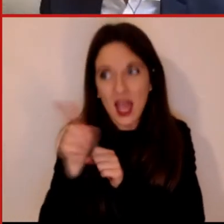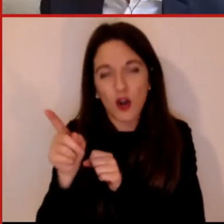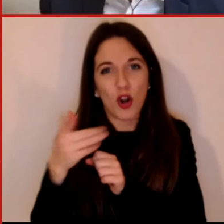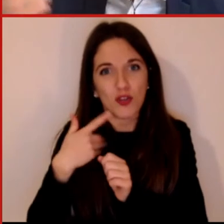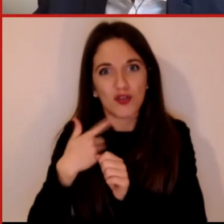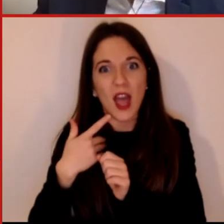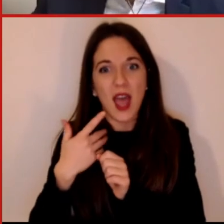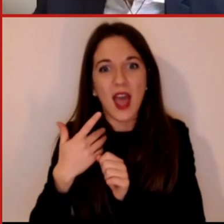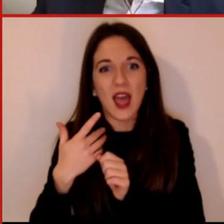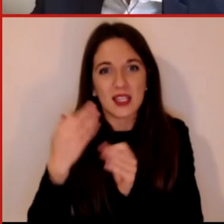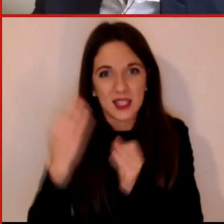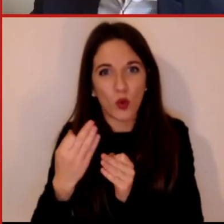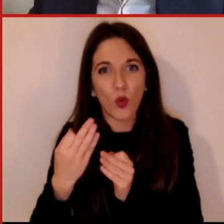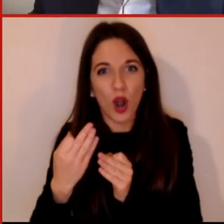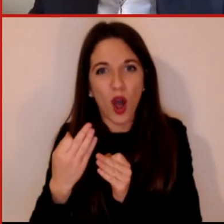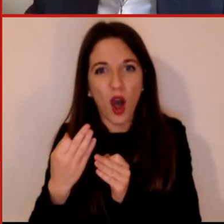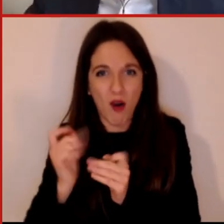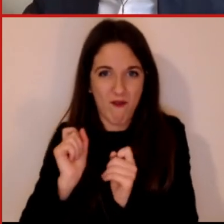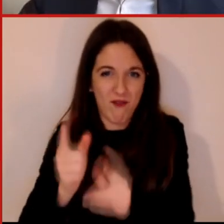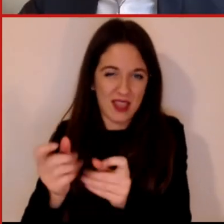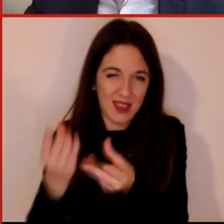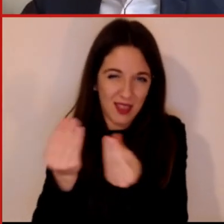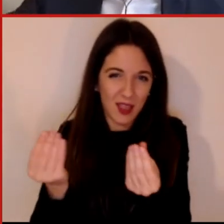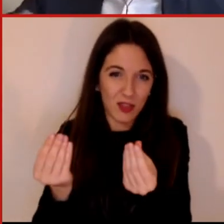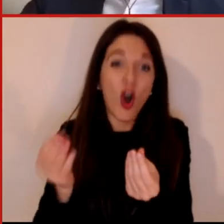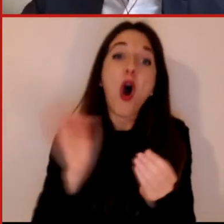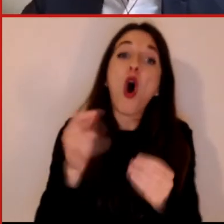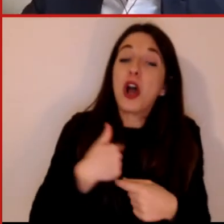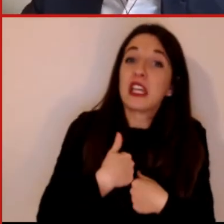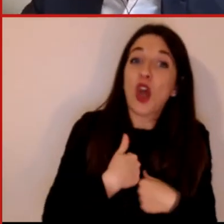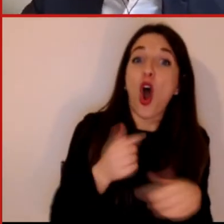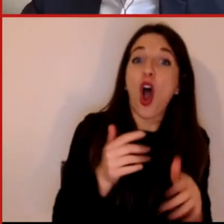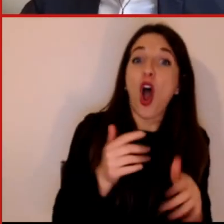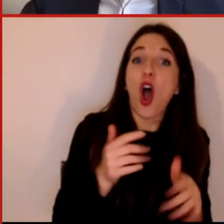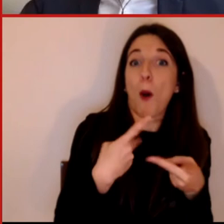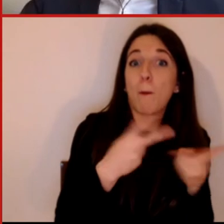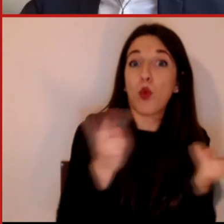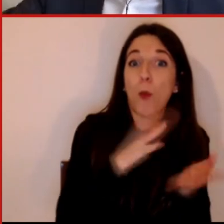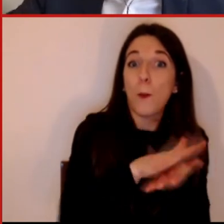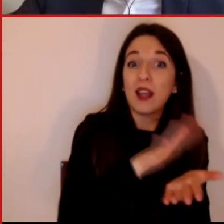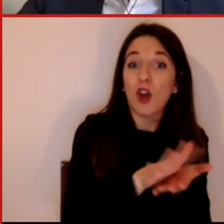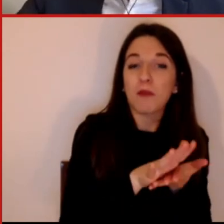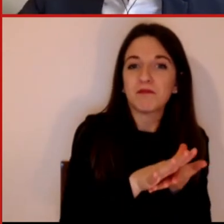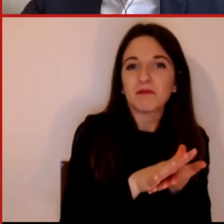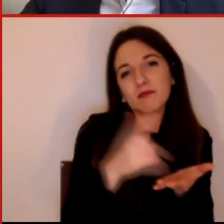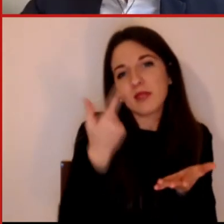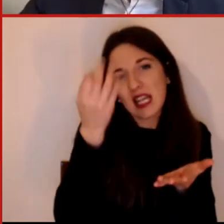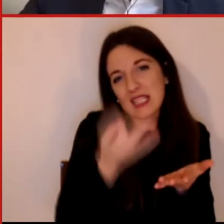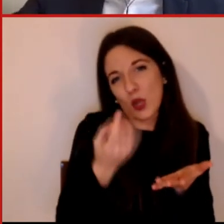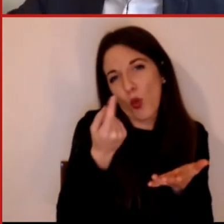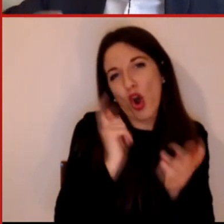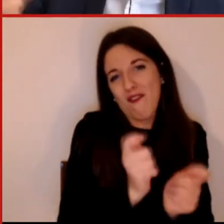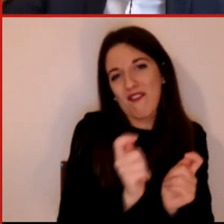diverse, bene in realtà se uno guarda i dati c'è un modo di usare dei parametri universali che riscalano e voi scoprirete che ogni